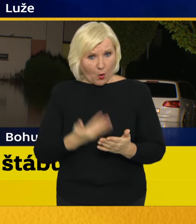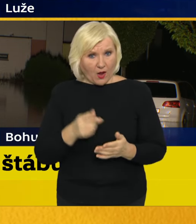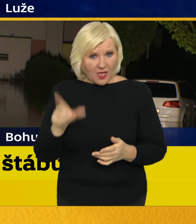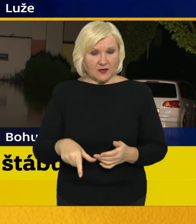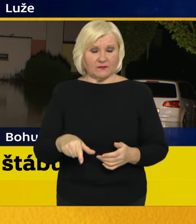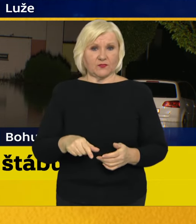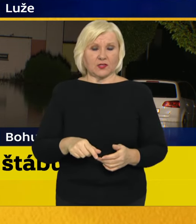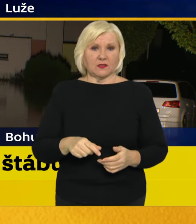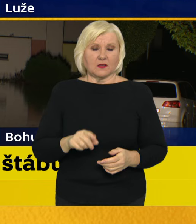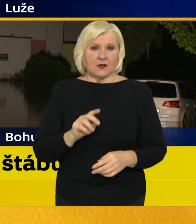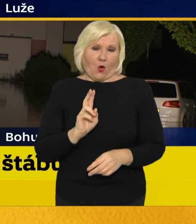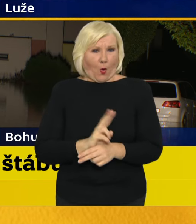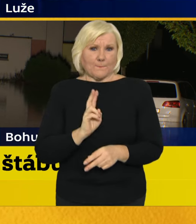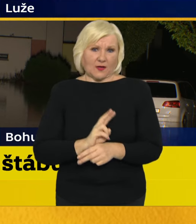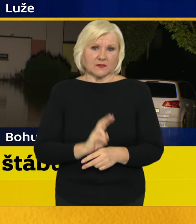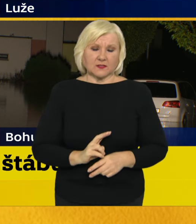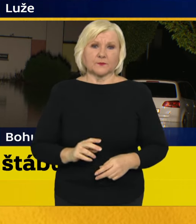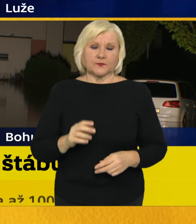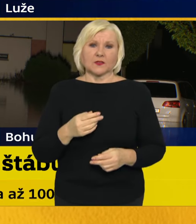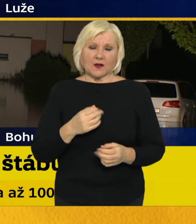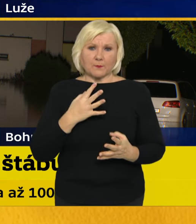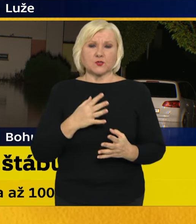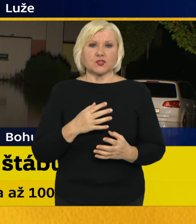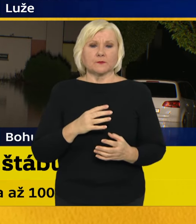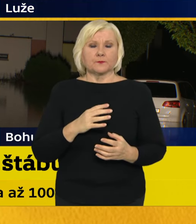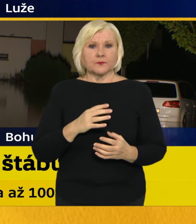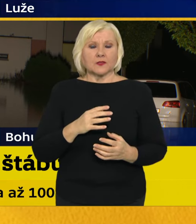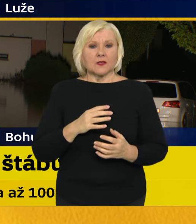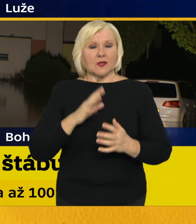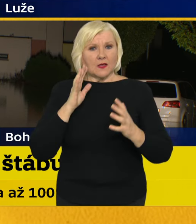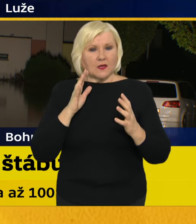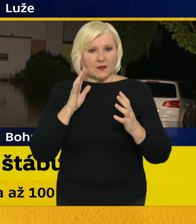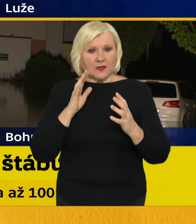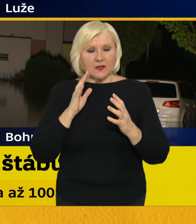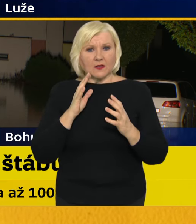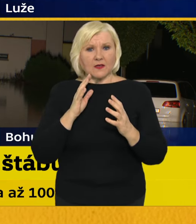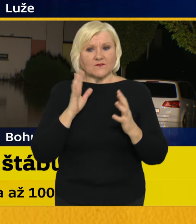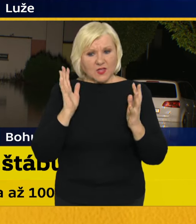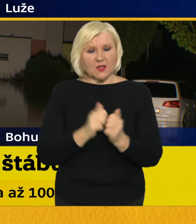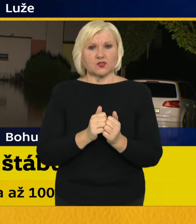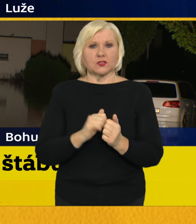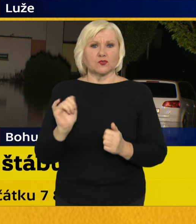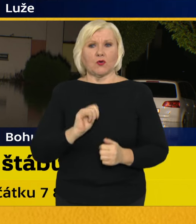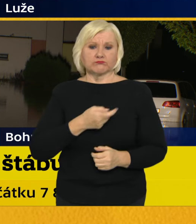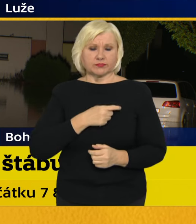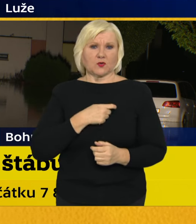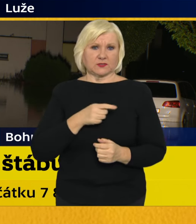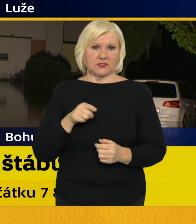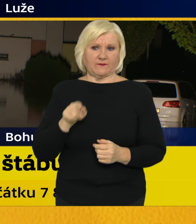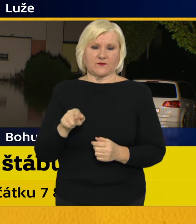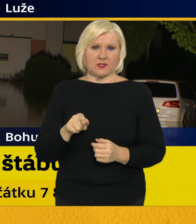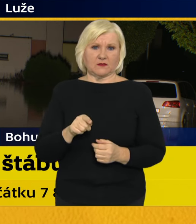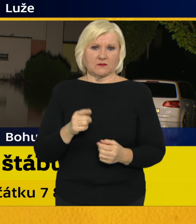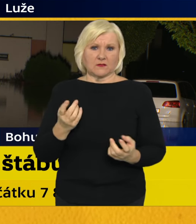nabídku a věřte spíše tedy ověřitelným provozovatelům takových služeb.